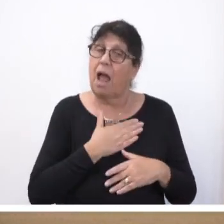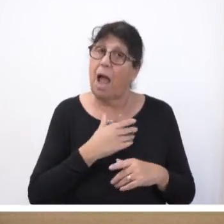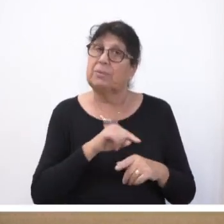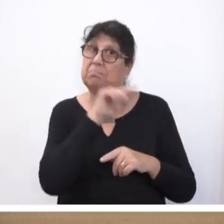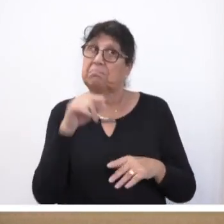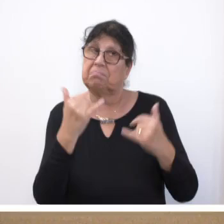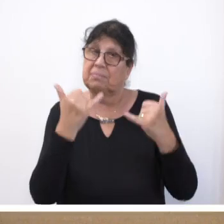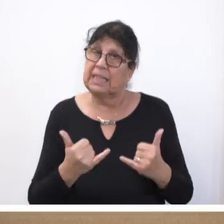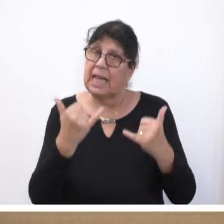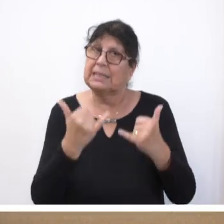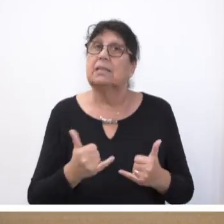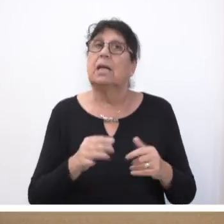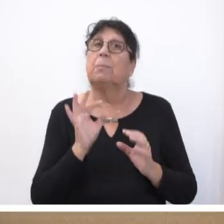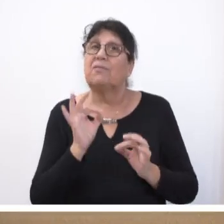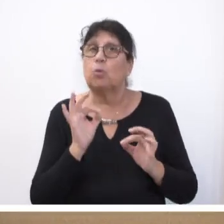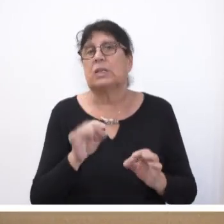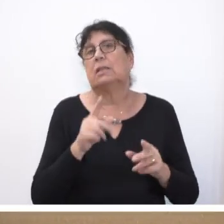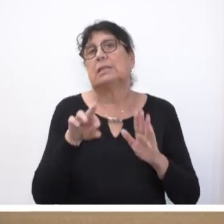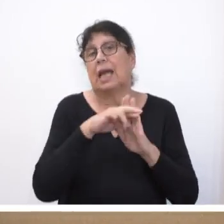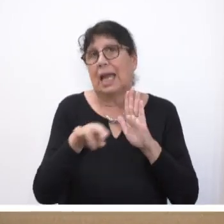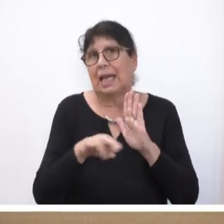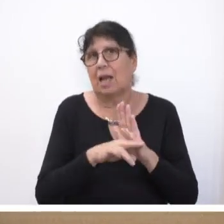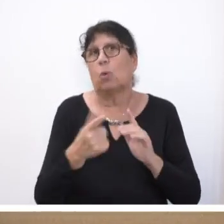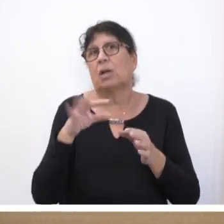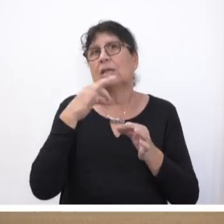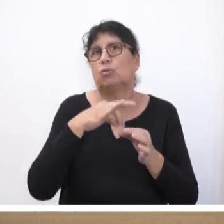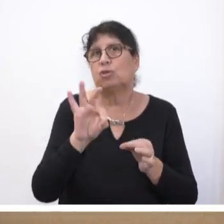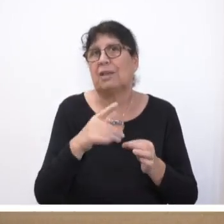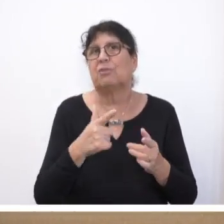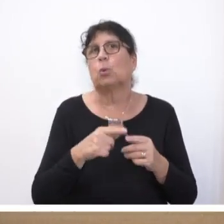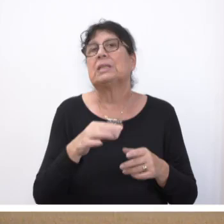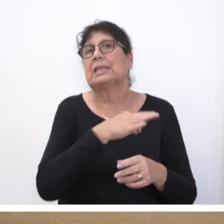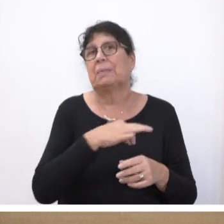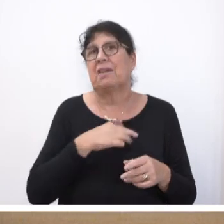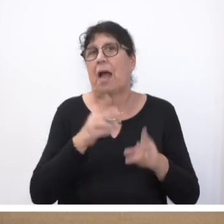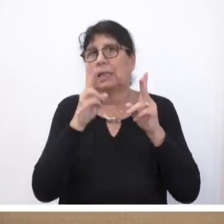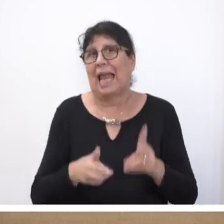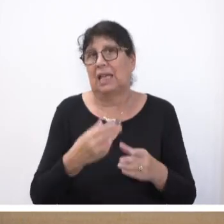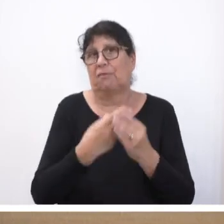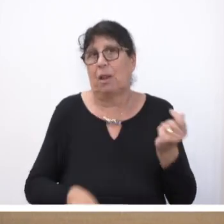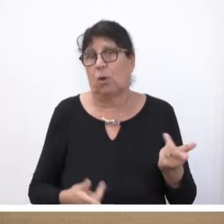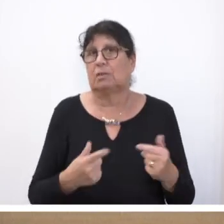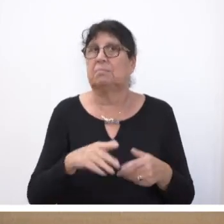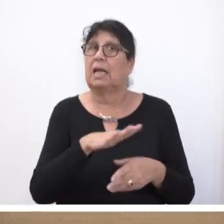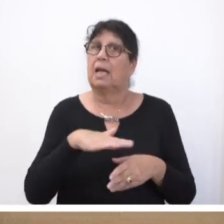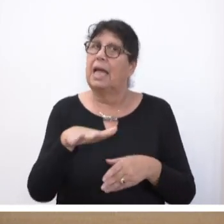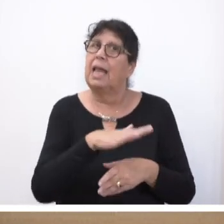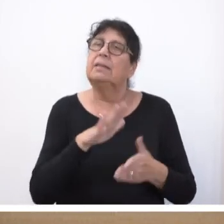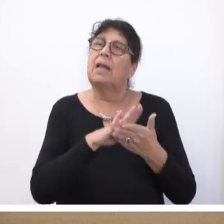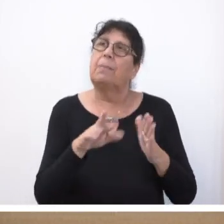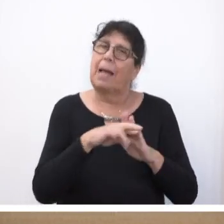bislang verbliebene Befugnis zur Regelung einzelner Gegenstände des Stiftungs Privatrechts verloren. Den Ländern verbleibt jedoch die